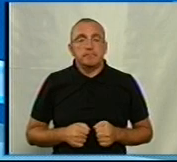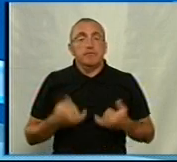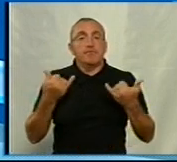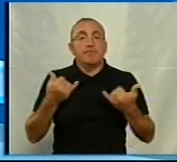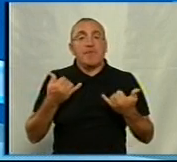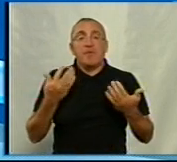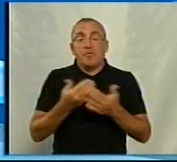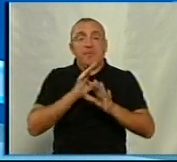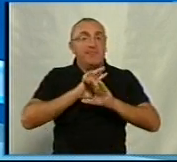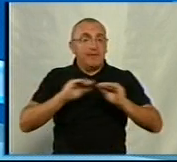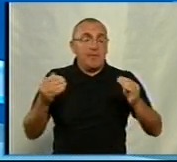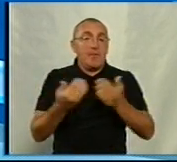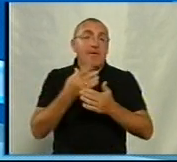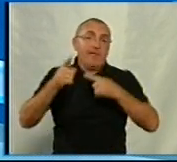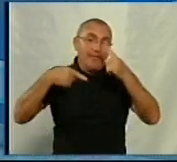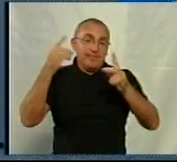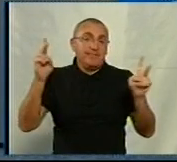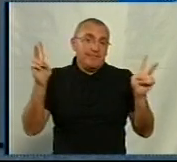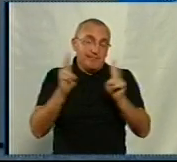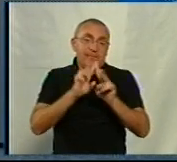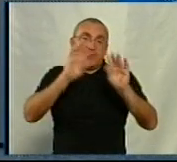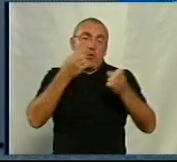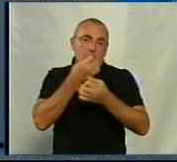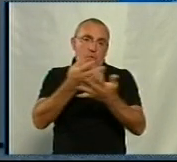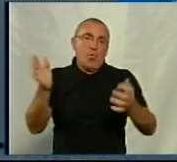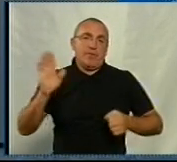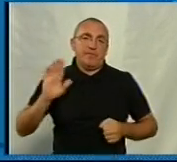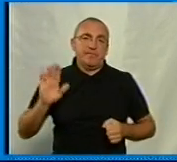На цьогодні у мене все. Побачимось в наступному ефірі. На все добре.